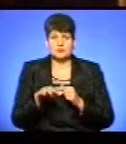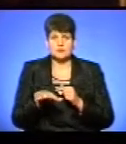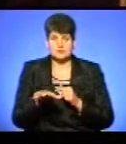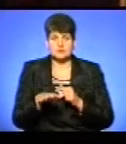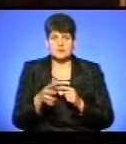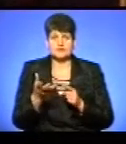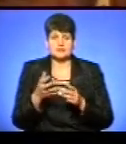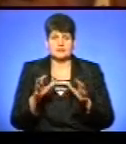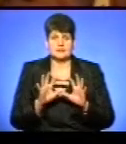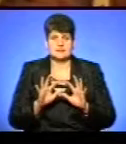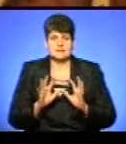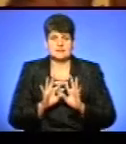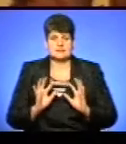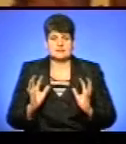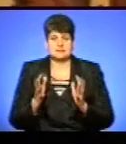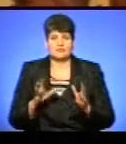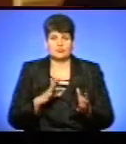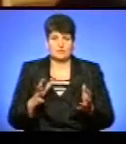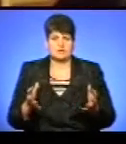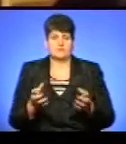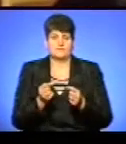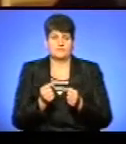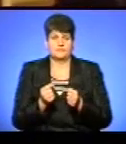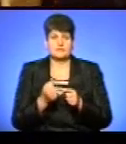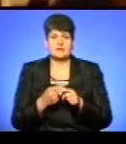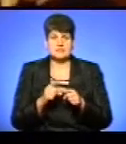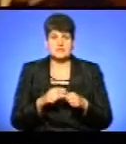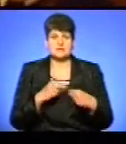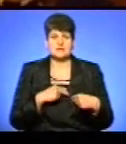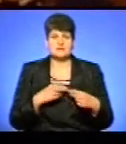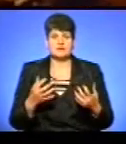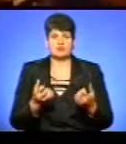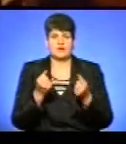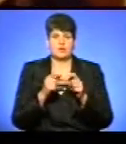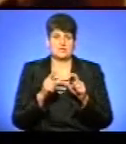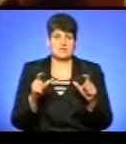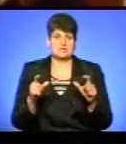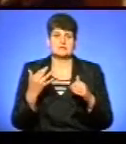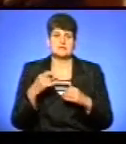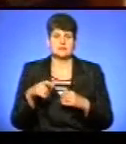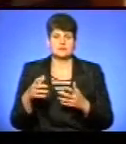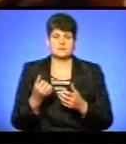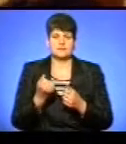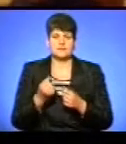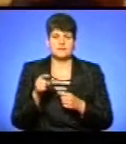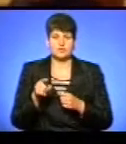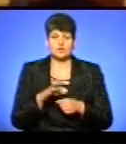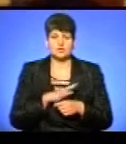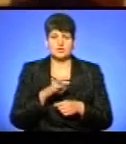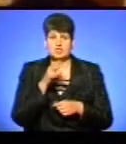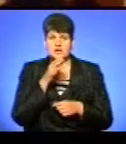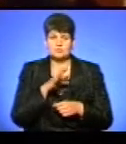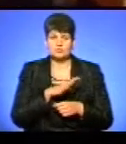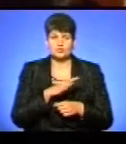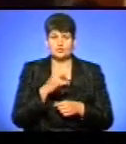обловлювалася сітками. Вони на гарячому були якраз затримані. Це працівники рятувальної станції. Їх на тучас на діжурстві в